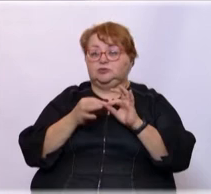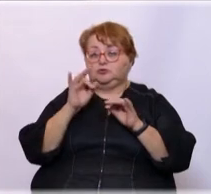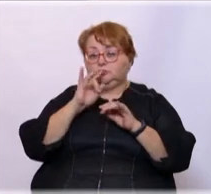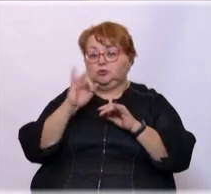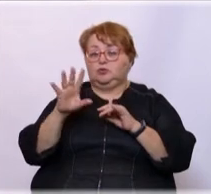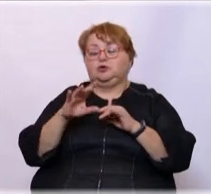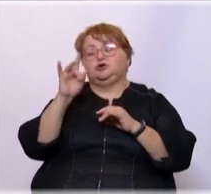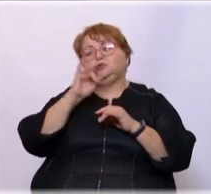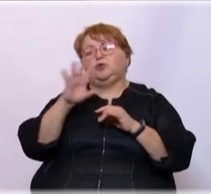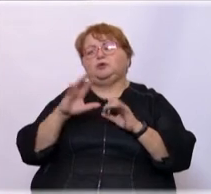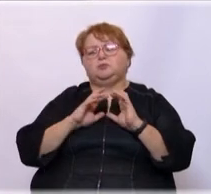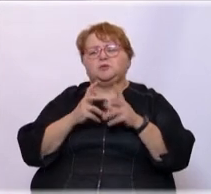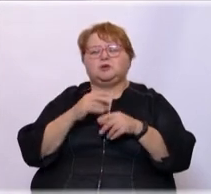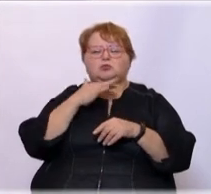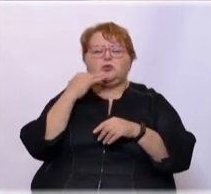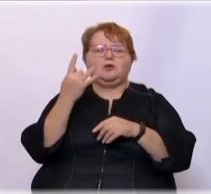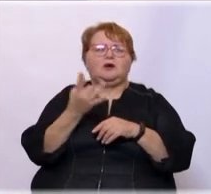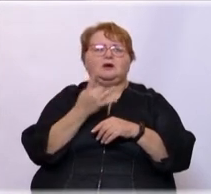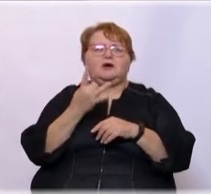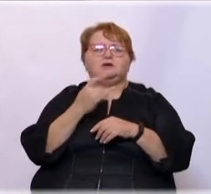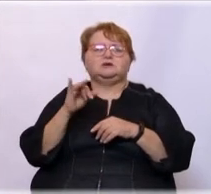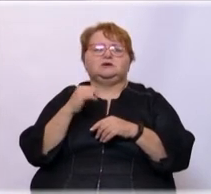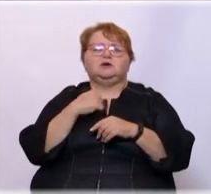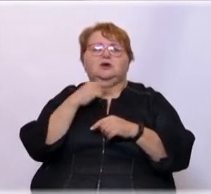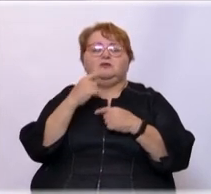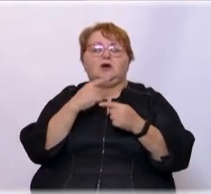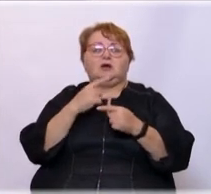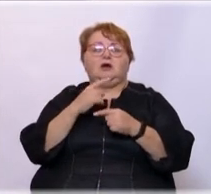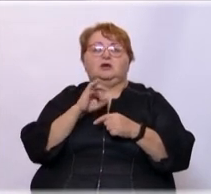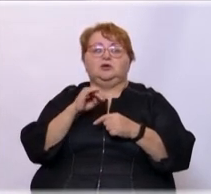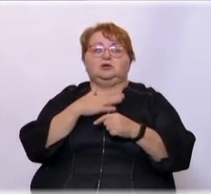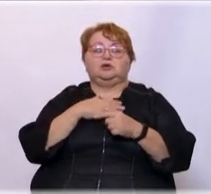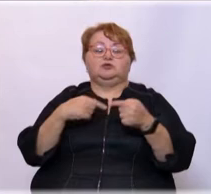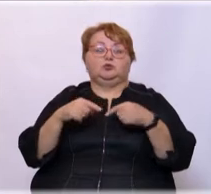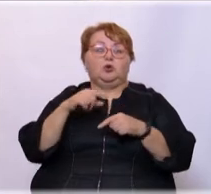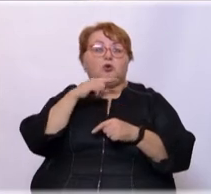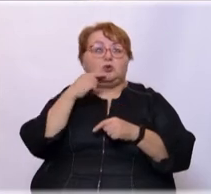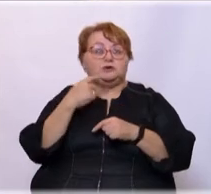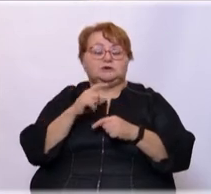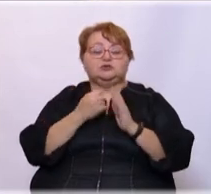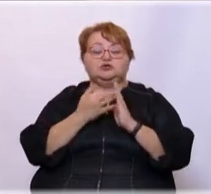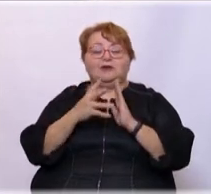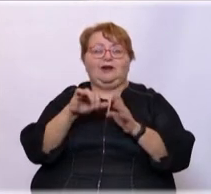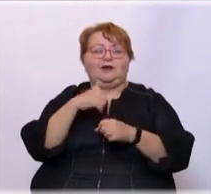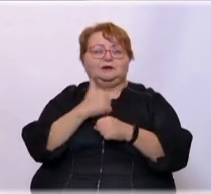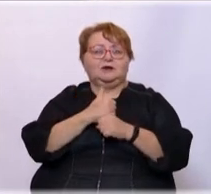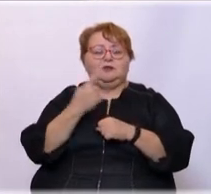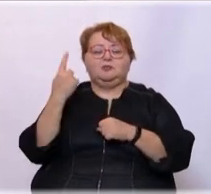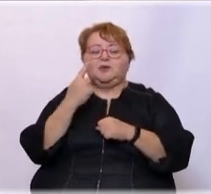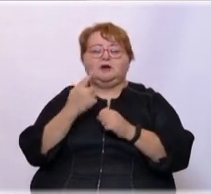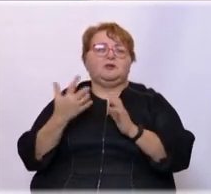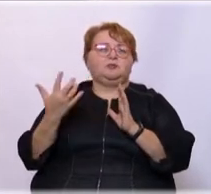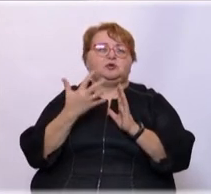чемпионом мира несколько раз. Вот, то есть, вообще говоря, наш футбол инвалид, российский, в числе лидеров. В первой пятерке